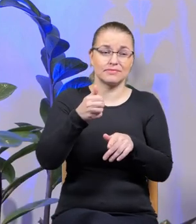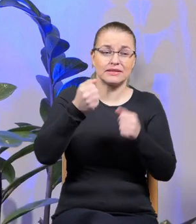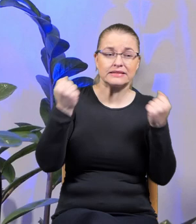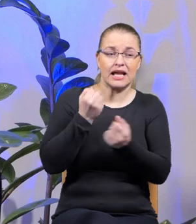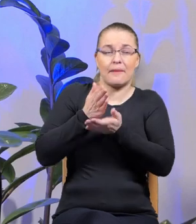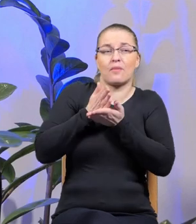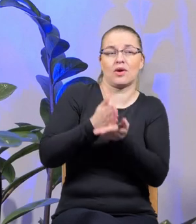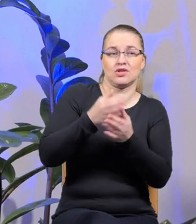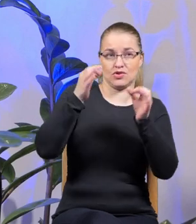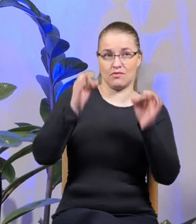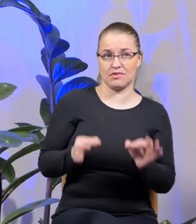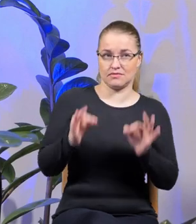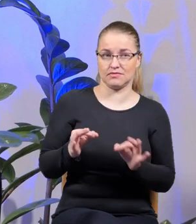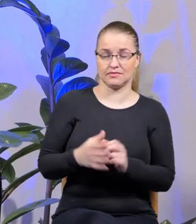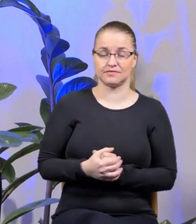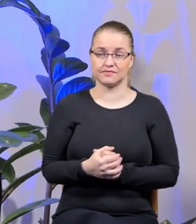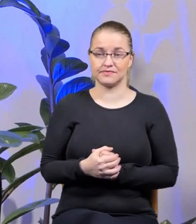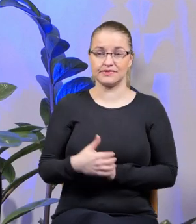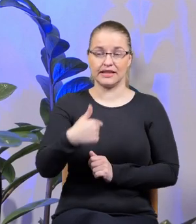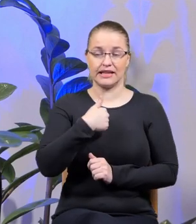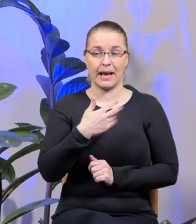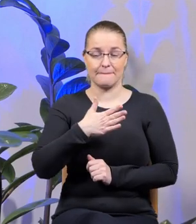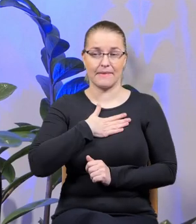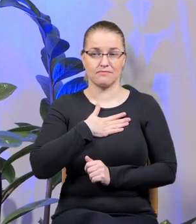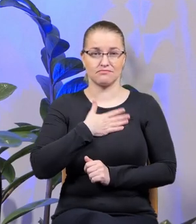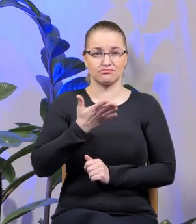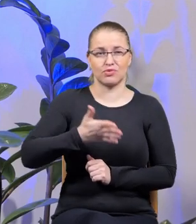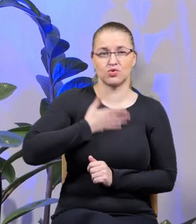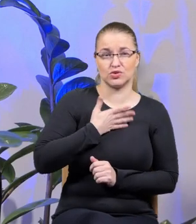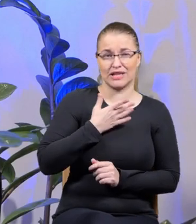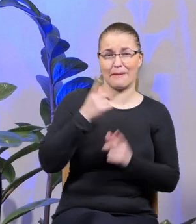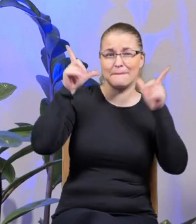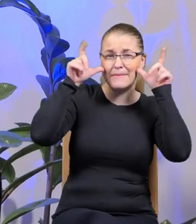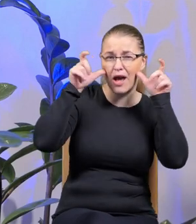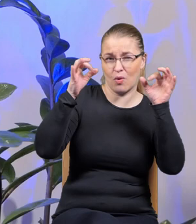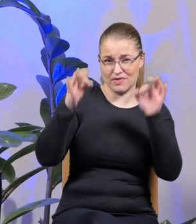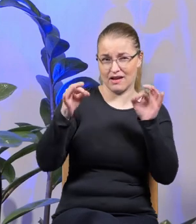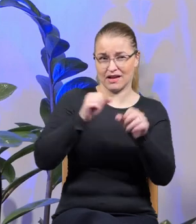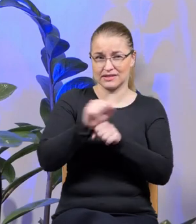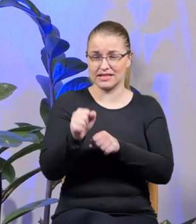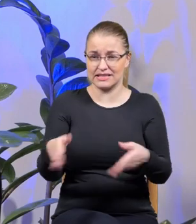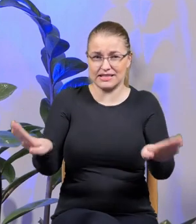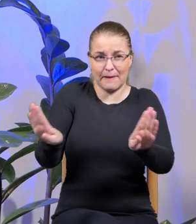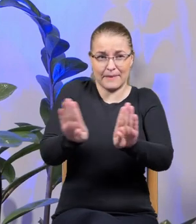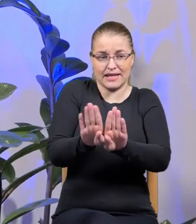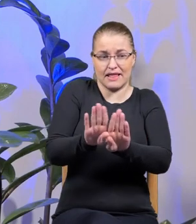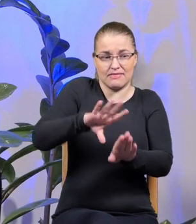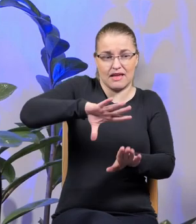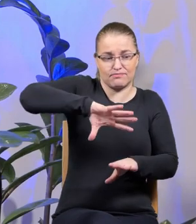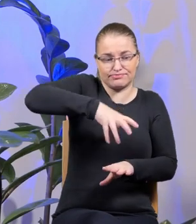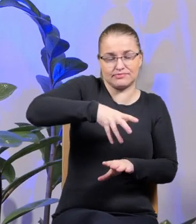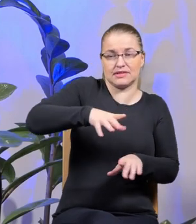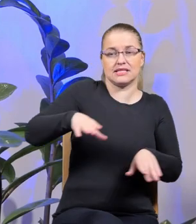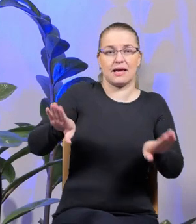ale rzeczywiście mam wrażenie, że to piekło, które teraz się dzieje w takiej zamkniętej enklawie,